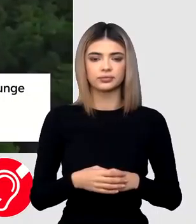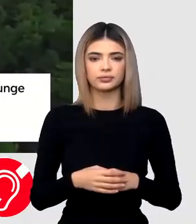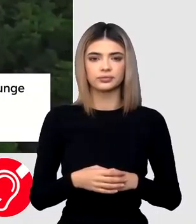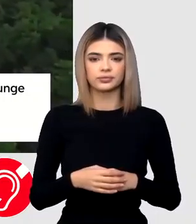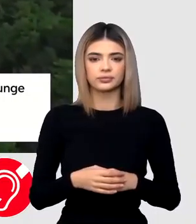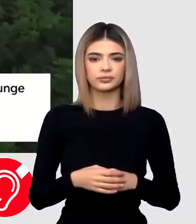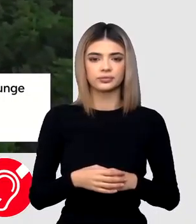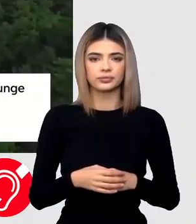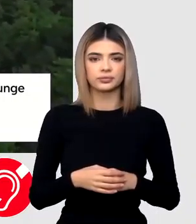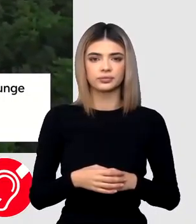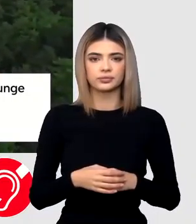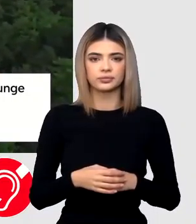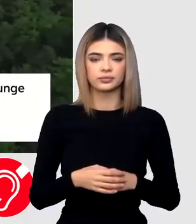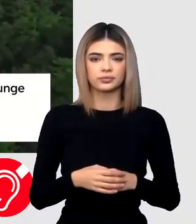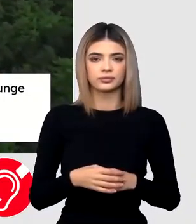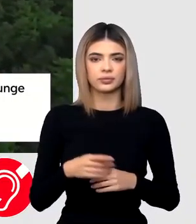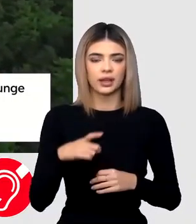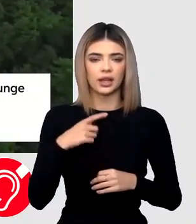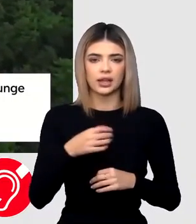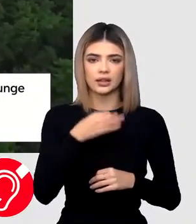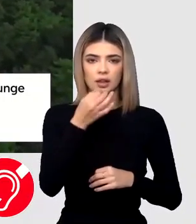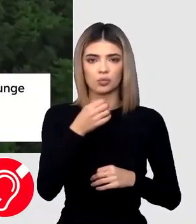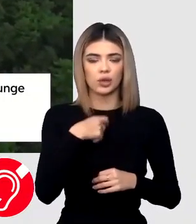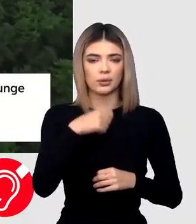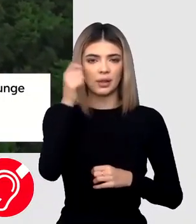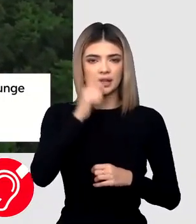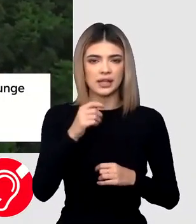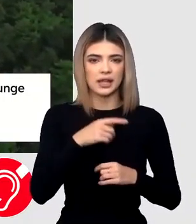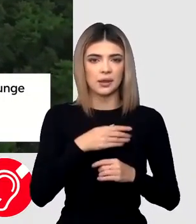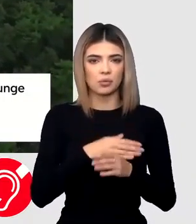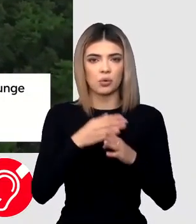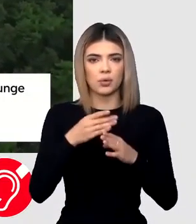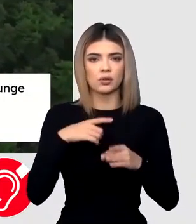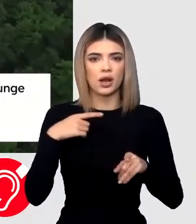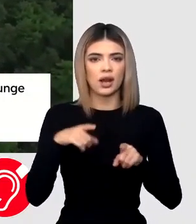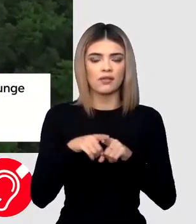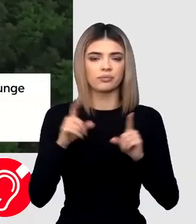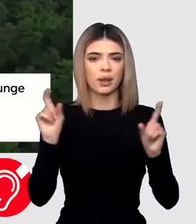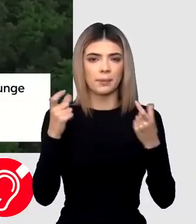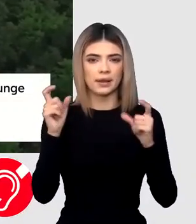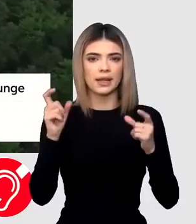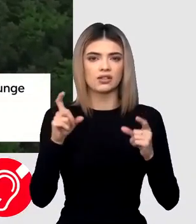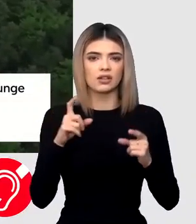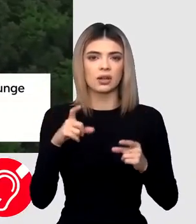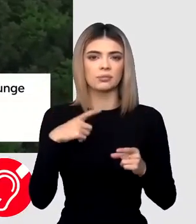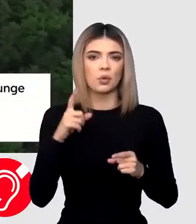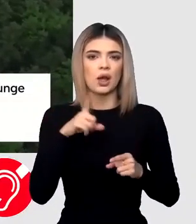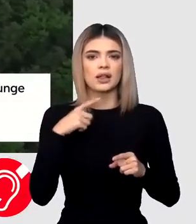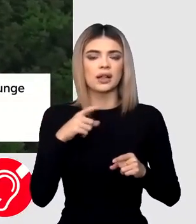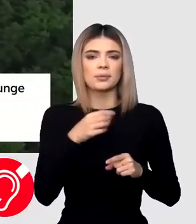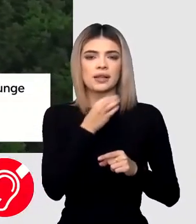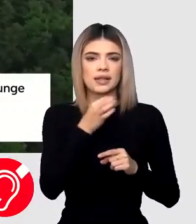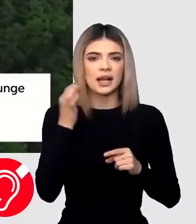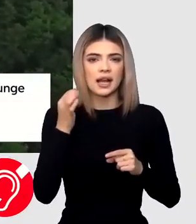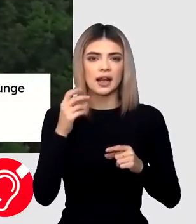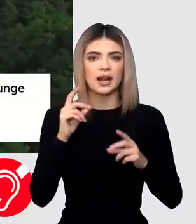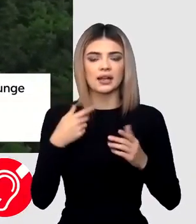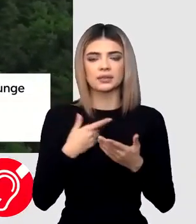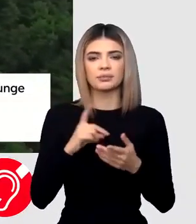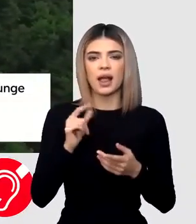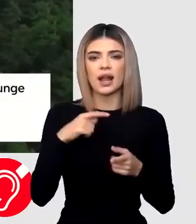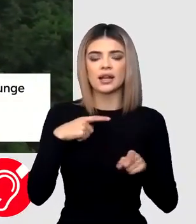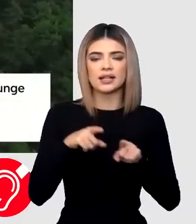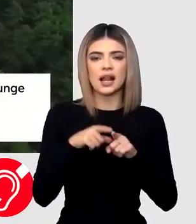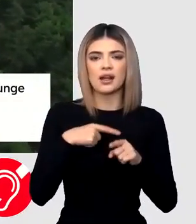Pot să vă spun este că zile următoare noi avem niște evenimente, sunt corporate, nu avem nimic privat sau nu avem nimic dedicat vreo unei persoane